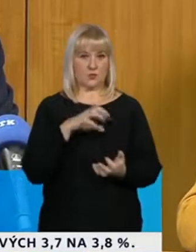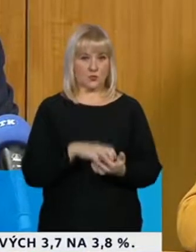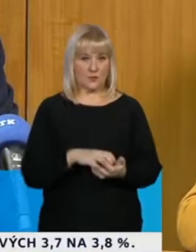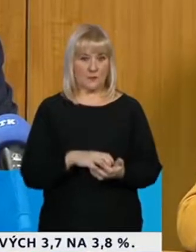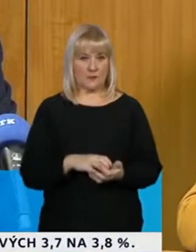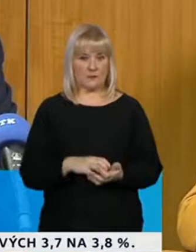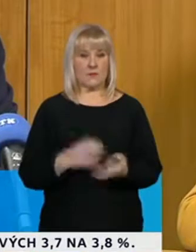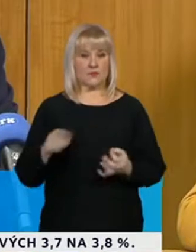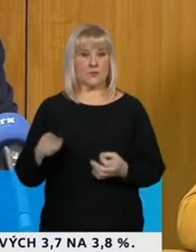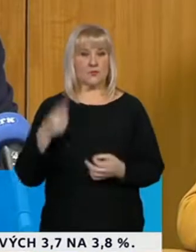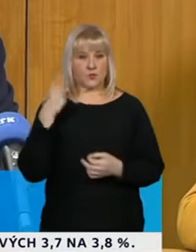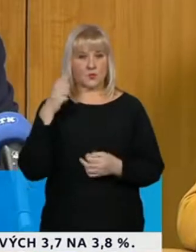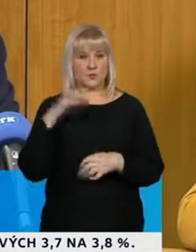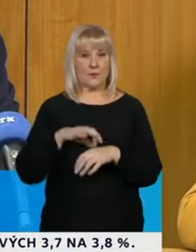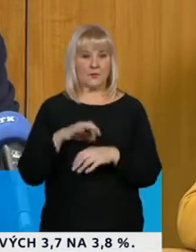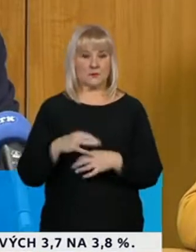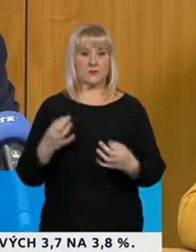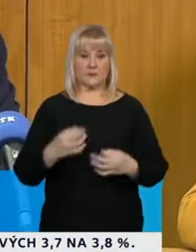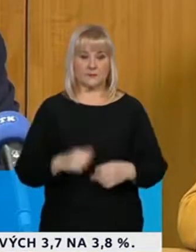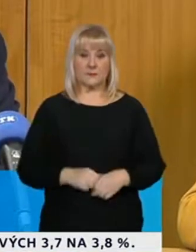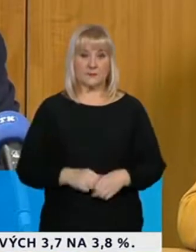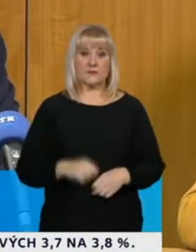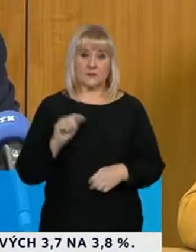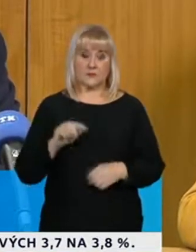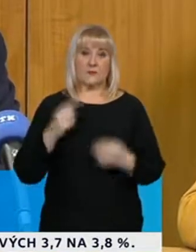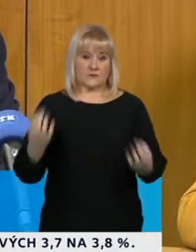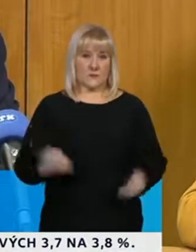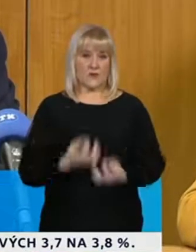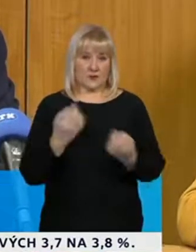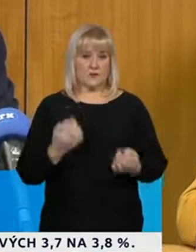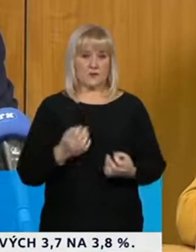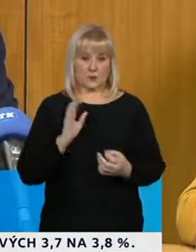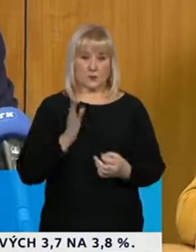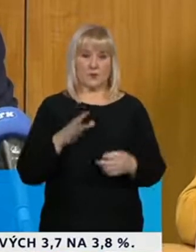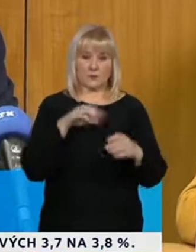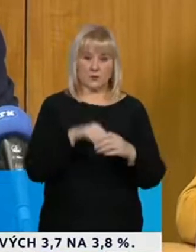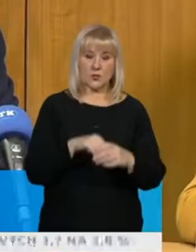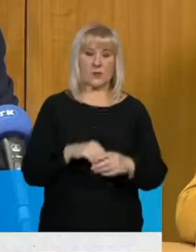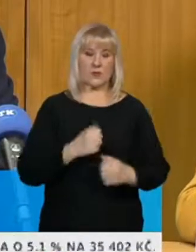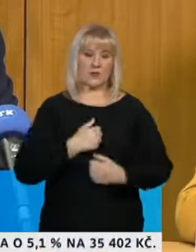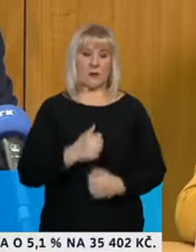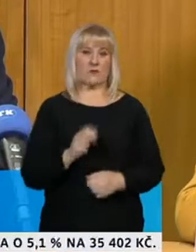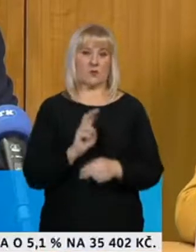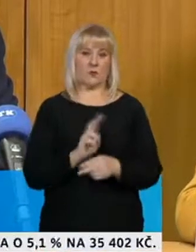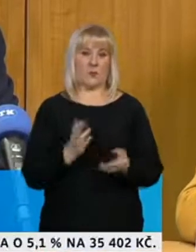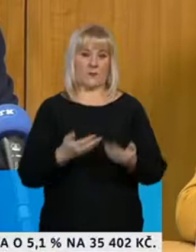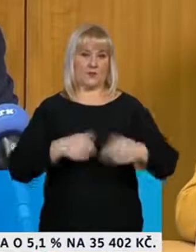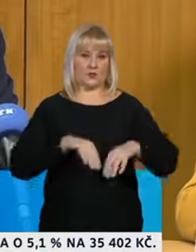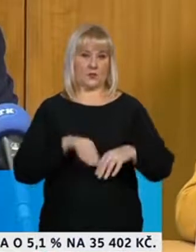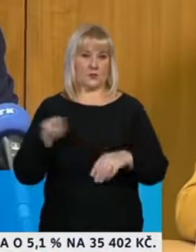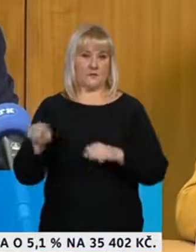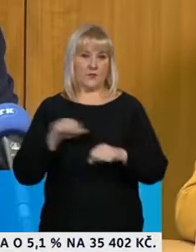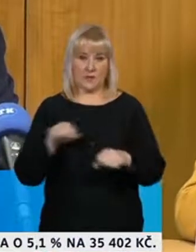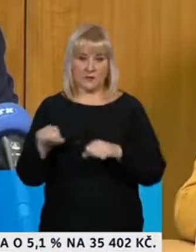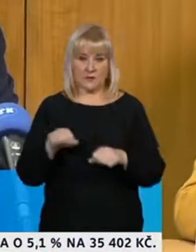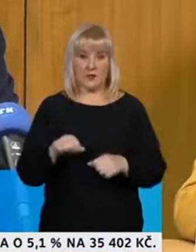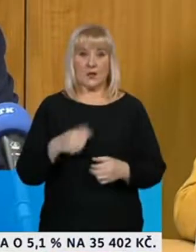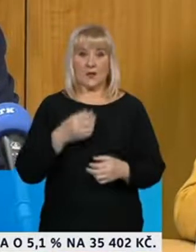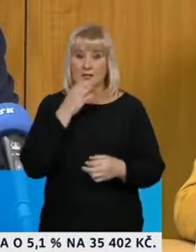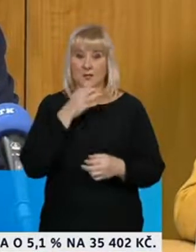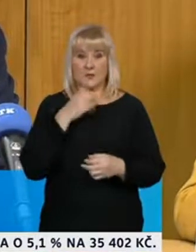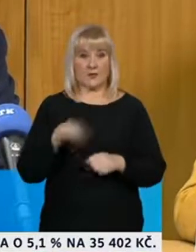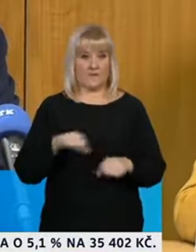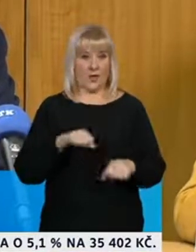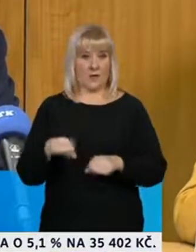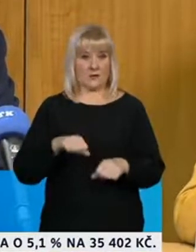otázku. I toto bude předmětem jednoho z navrhovaných mimořádných opatření na vládě, která samozřejmě, když vláda schválí,